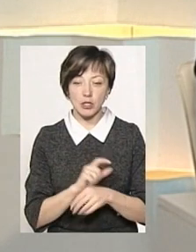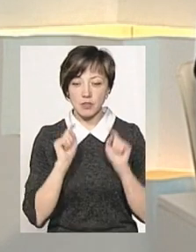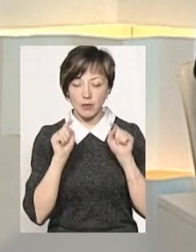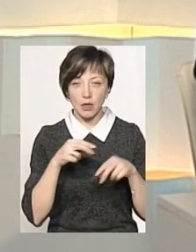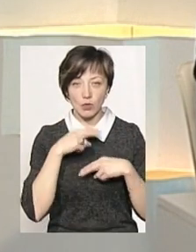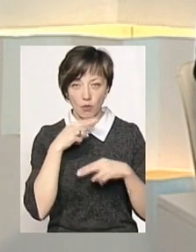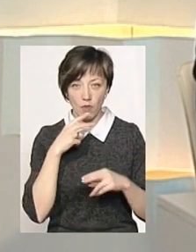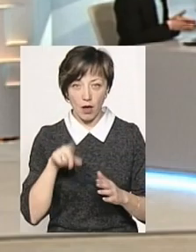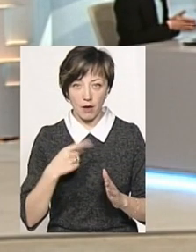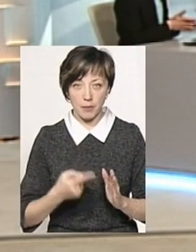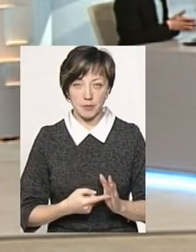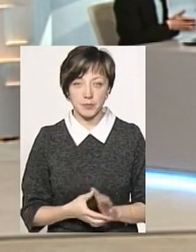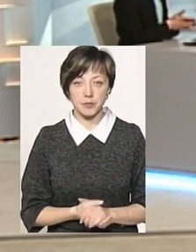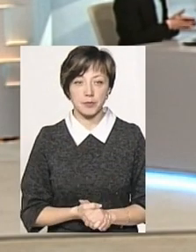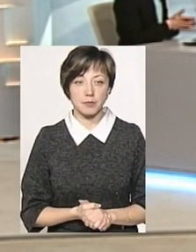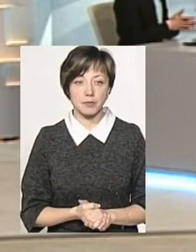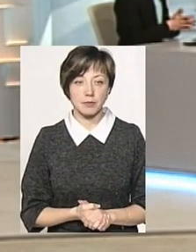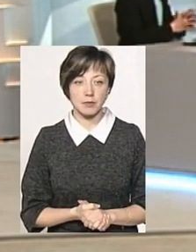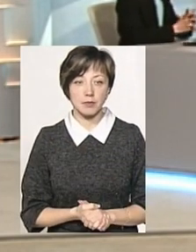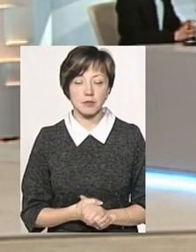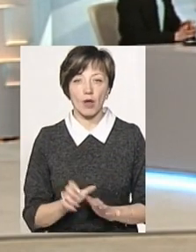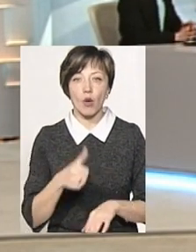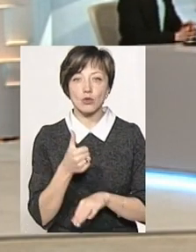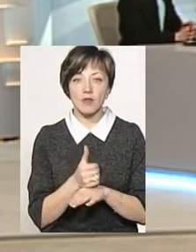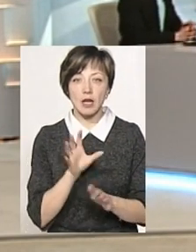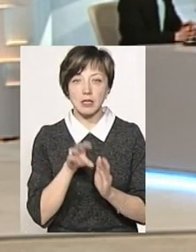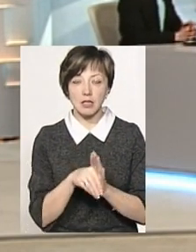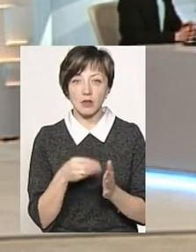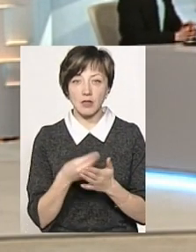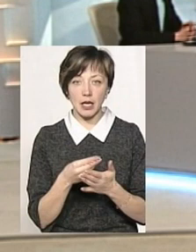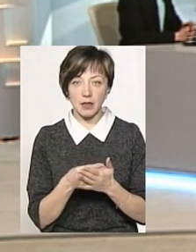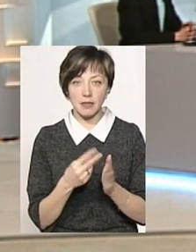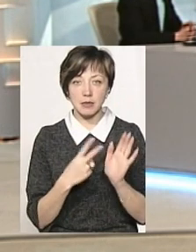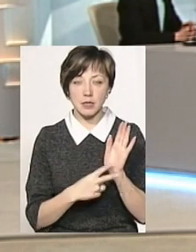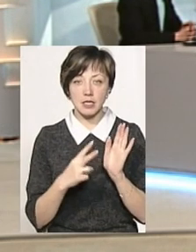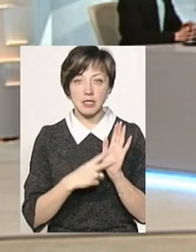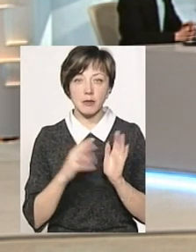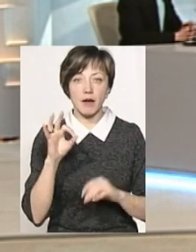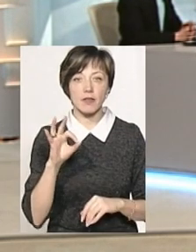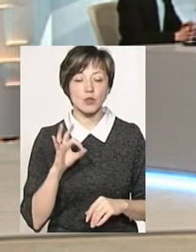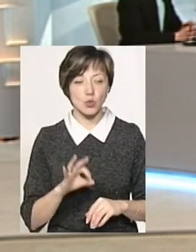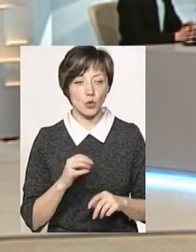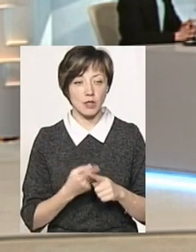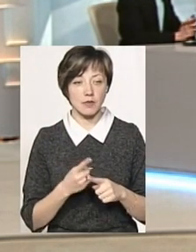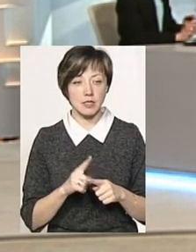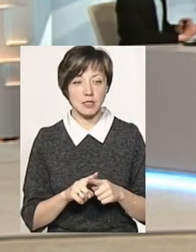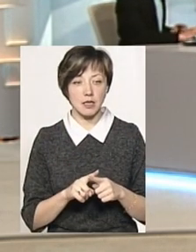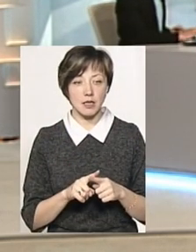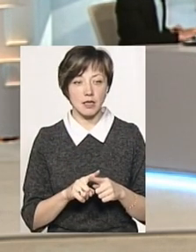звертається увага? Ну, основна складова тарифу – це порядка 87% – це